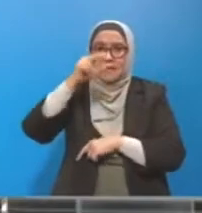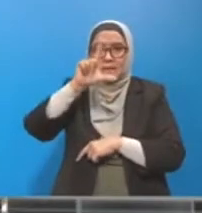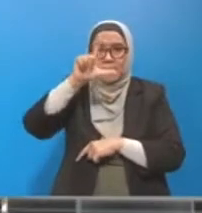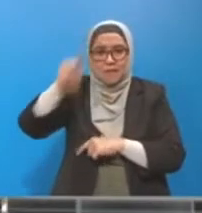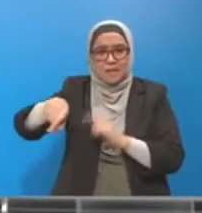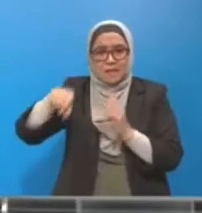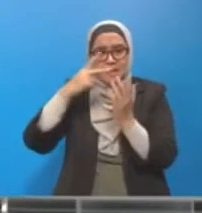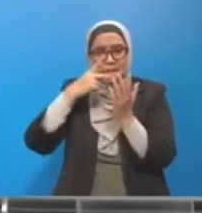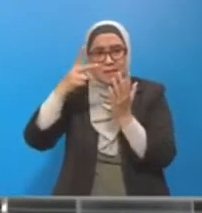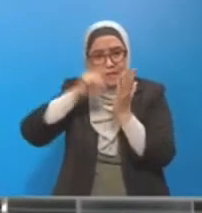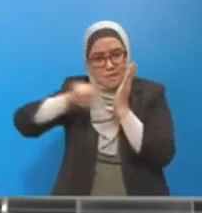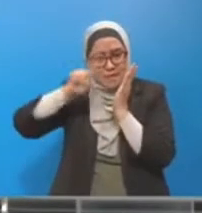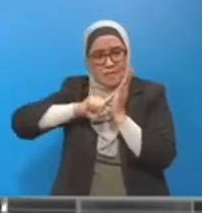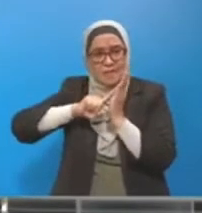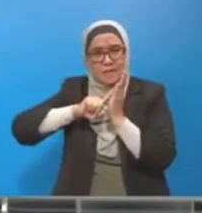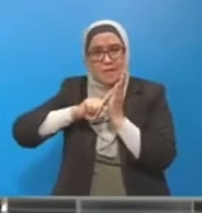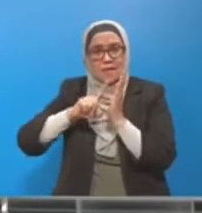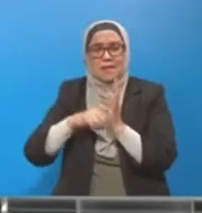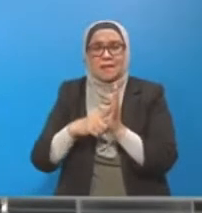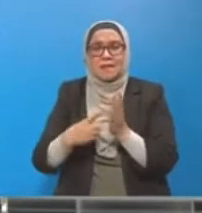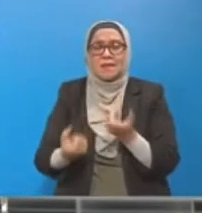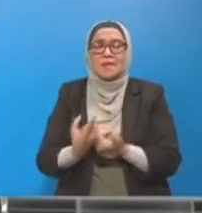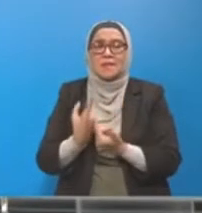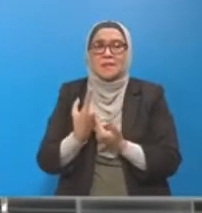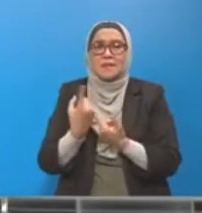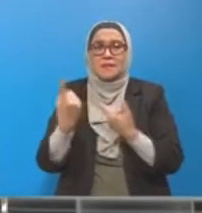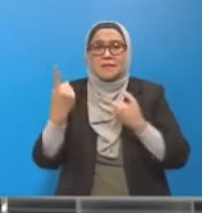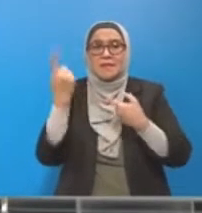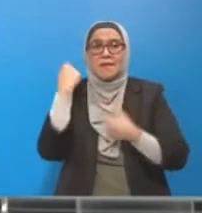sebut tadi tentang soal livability